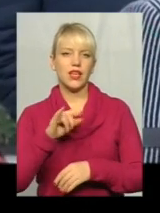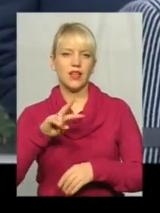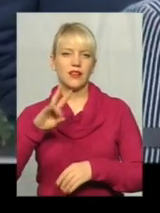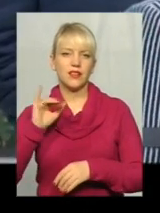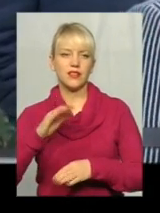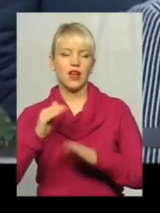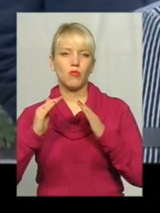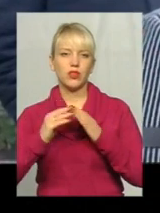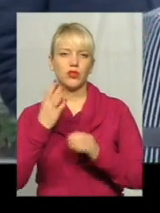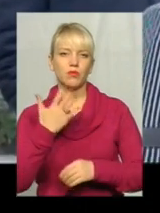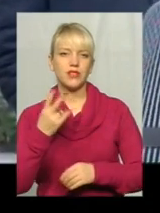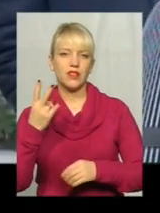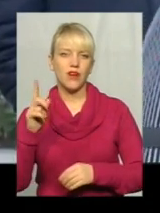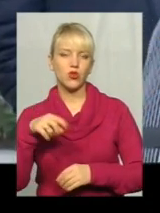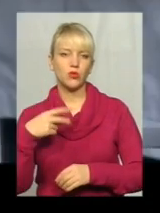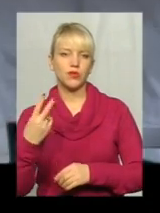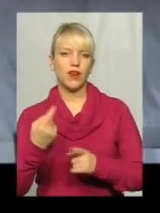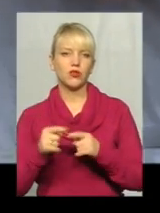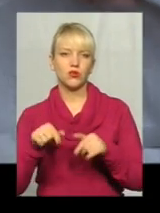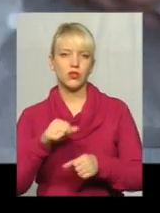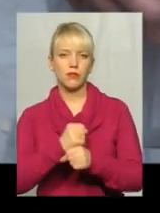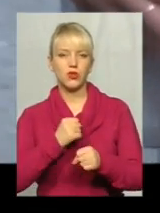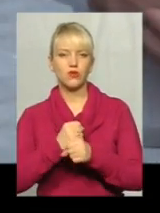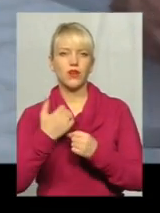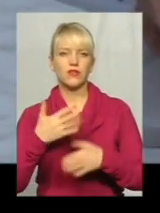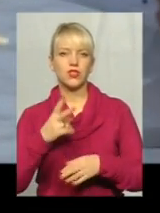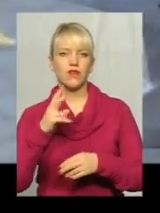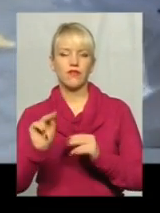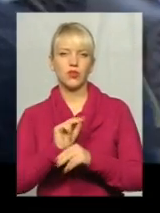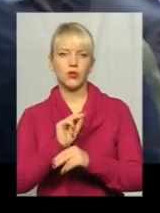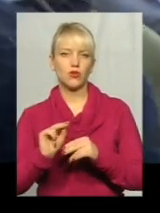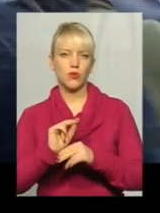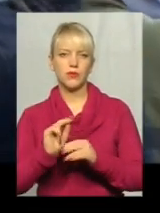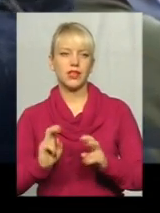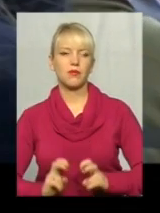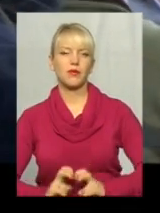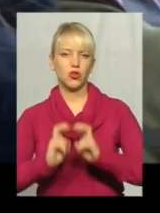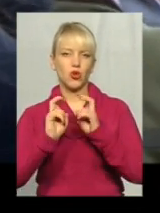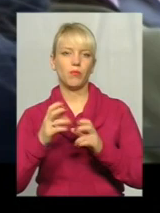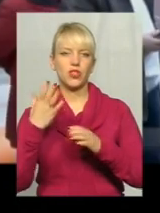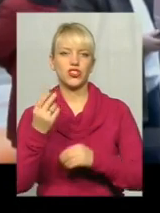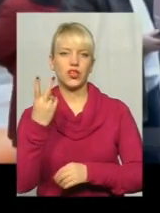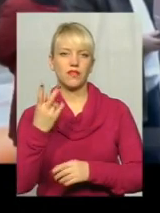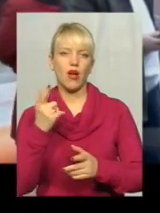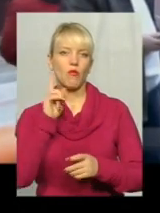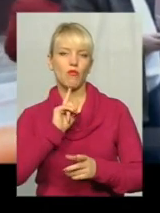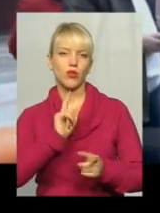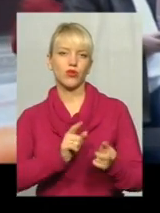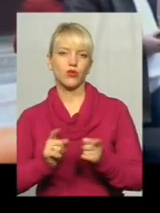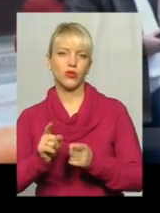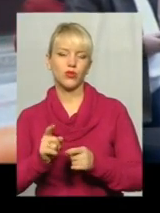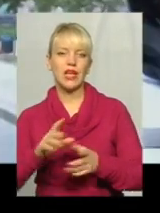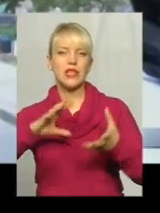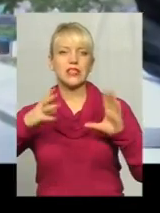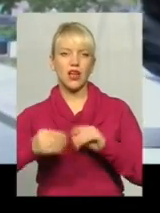Будинок 52, дріб 2. Тут вже запрацювали два відремонтованих підйомники. Ще два поки ще не готові. Загальна